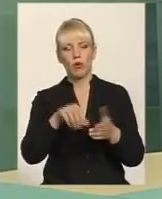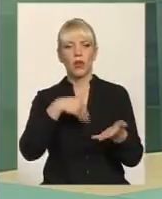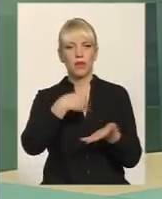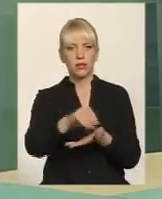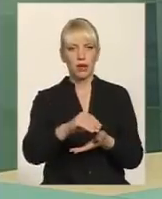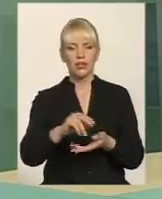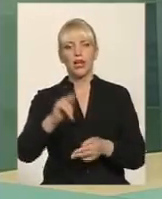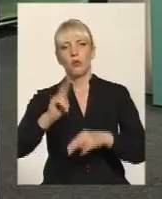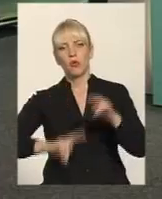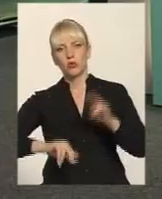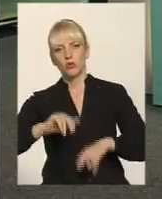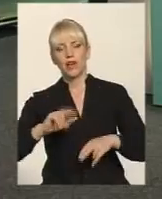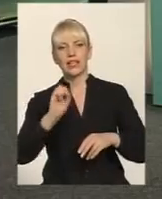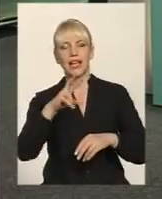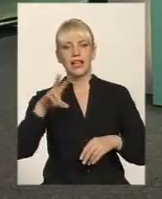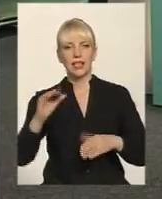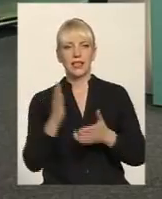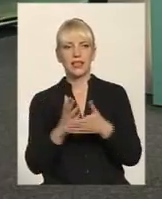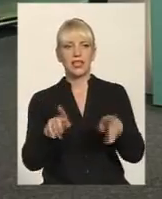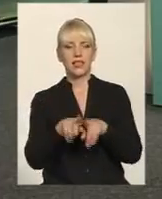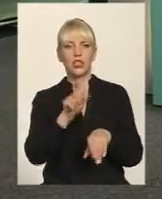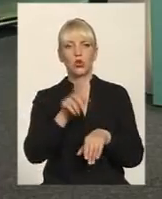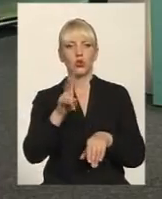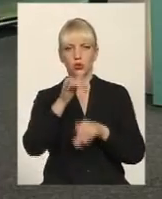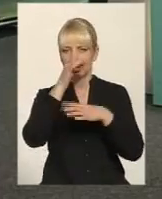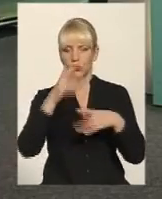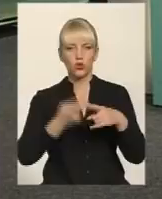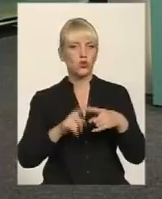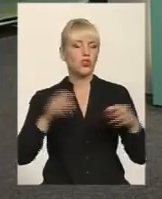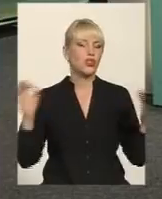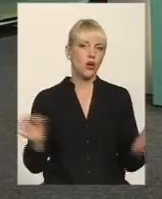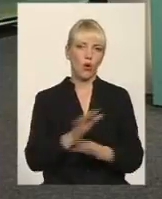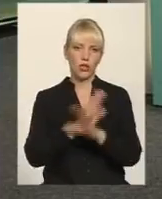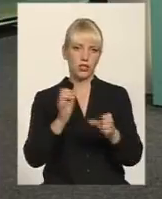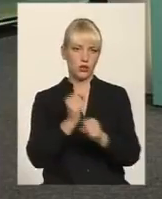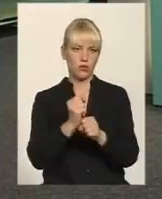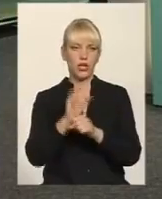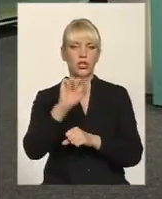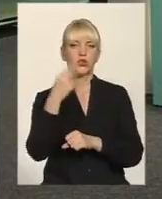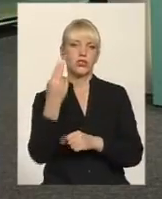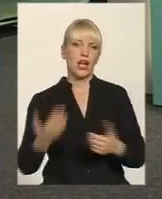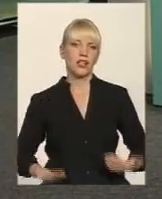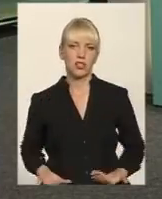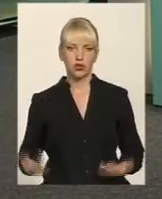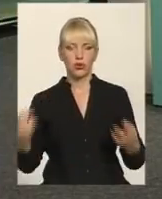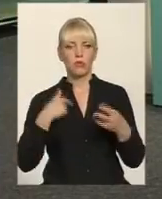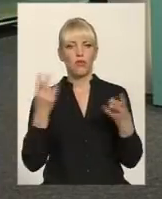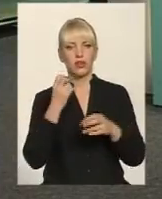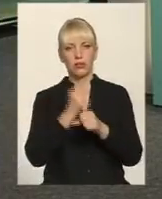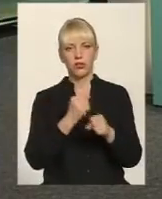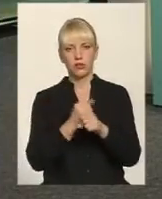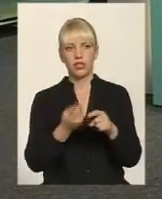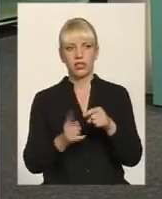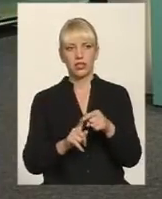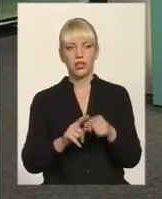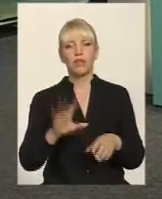щось інше, побудувати, але є такі люди, які ніколи цього не зможуть зробити, соціальне житло, ми маємо над цим працювати, і обов'язково після того, як ми...